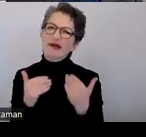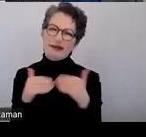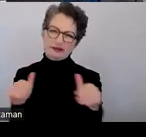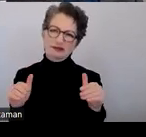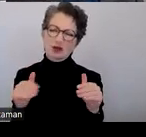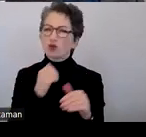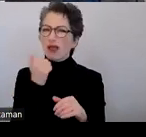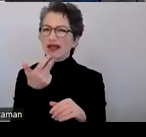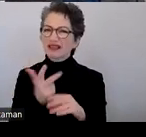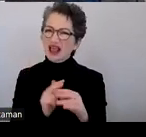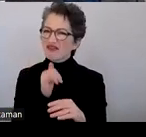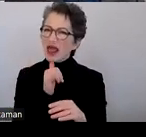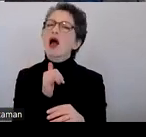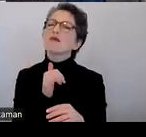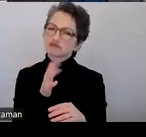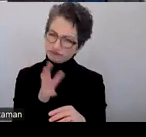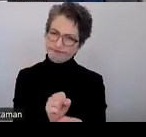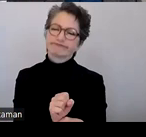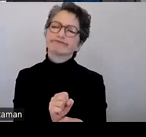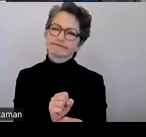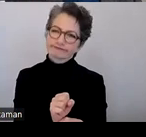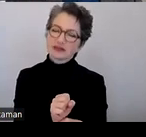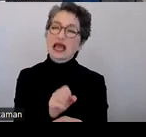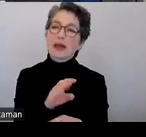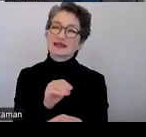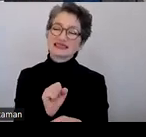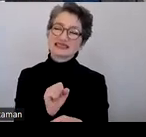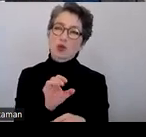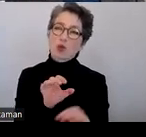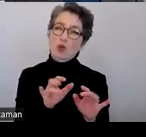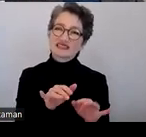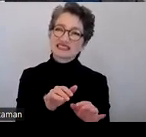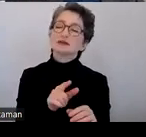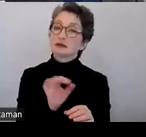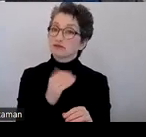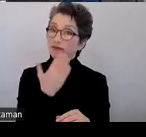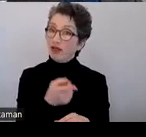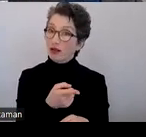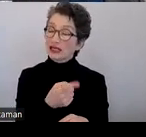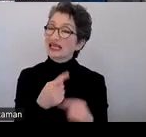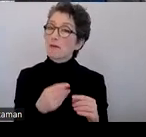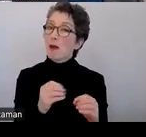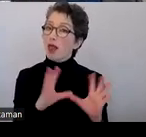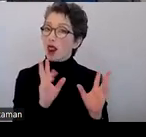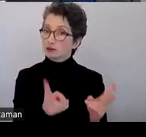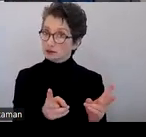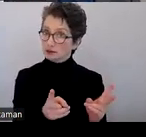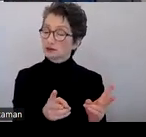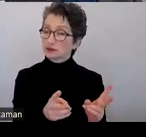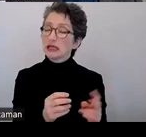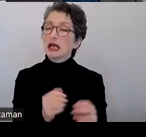ungefähr ein Drittel der Fehler wird gefunden. In MS Office sehr zu empfehlen, das immer angeschaltet zu lassen bei PowerPoint,